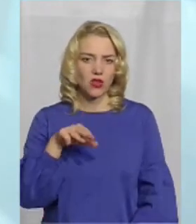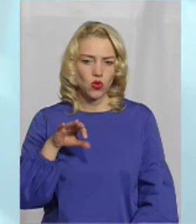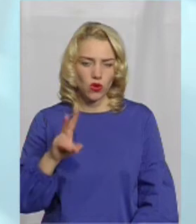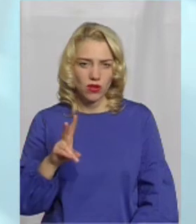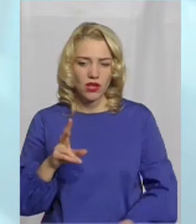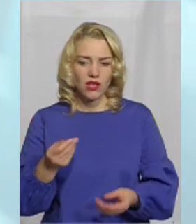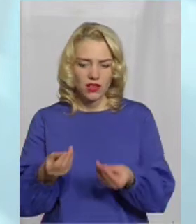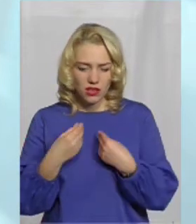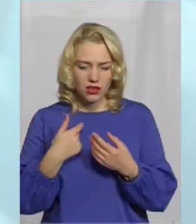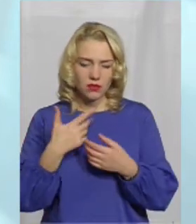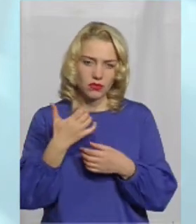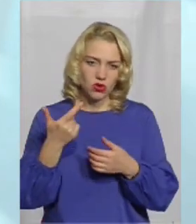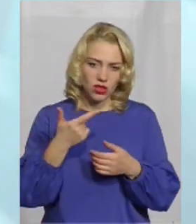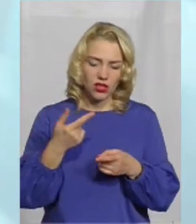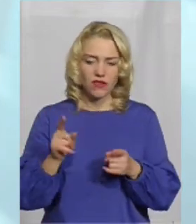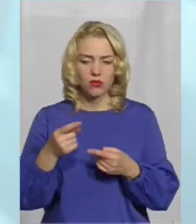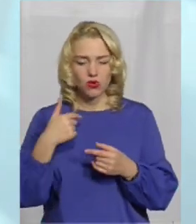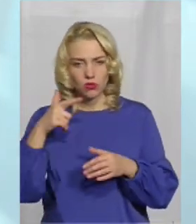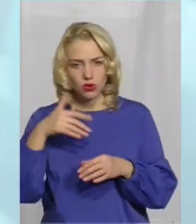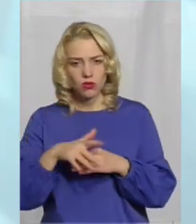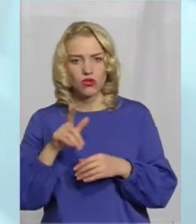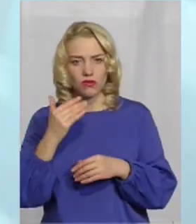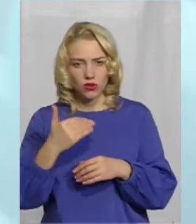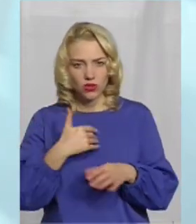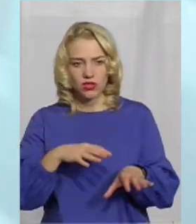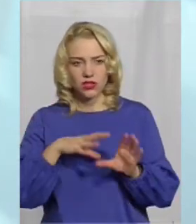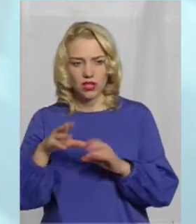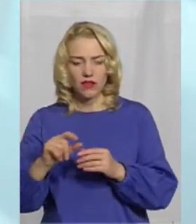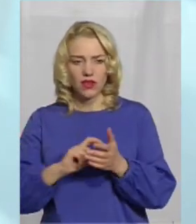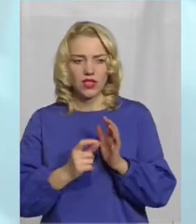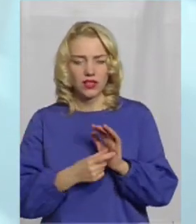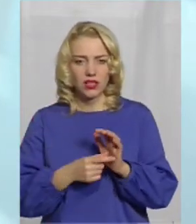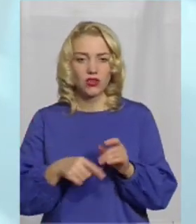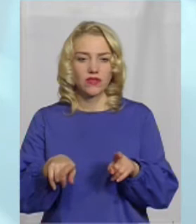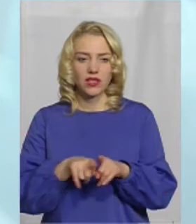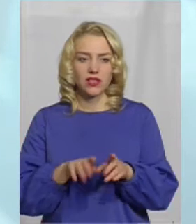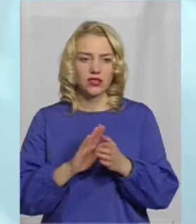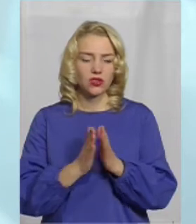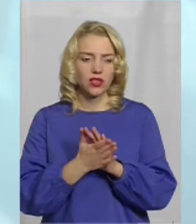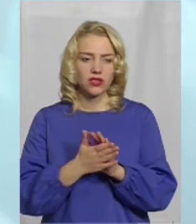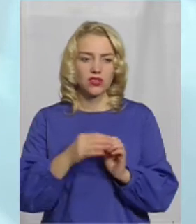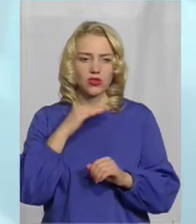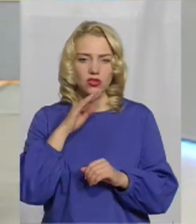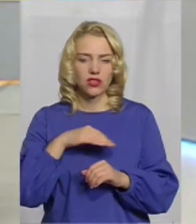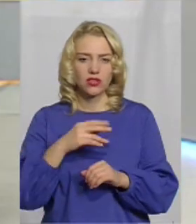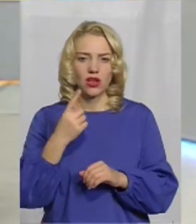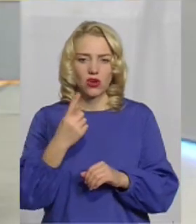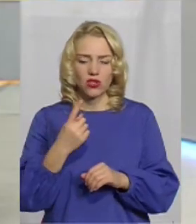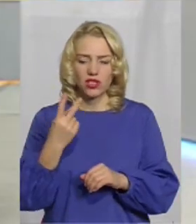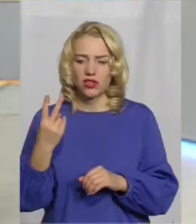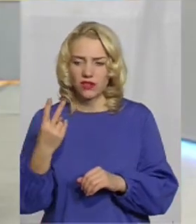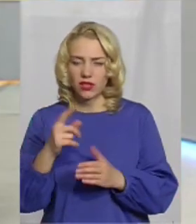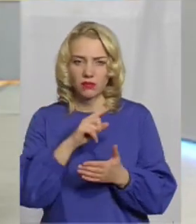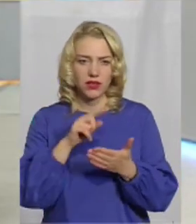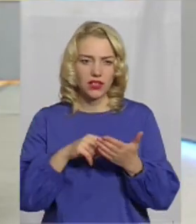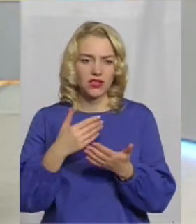заселятися в цю квартиру. Але коли людина вже починає, ну, в такій ситуації достатньо одне-два навідних запитання, там